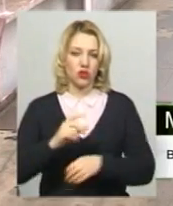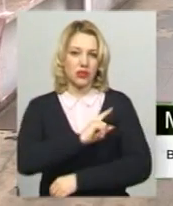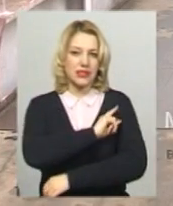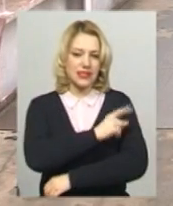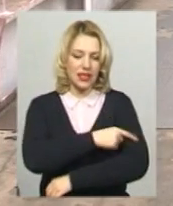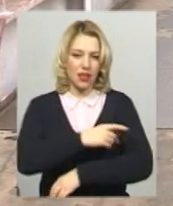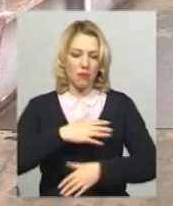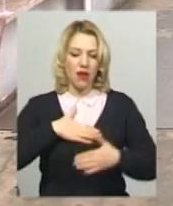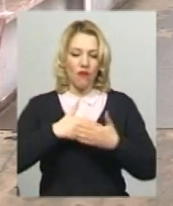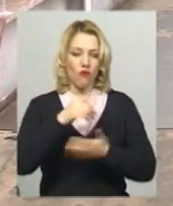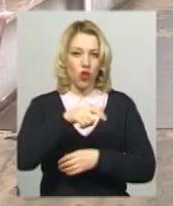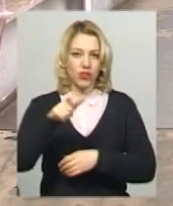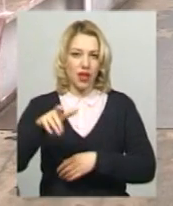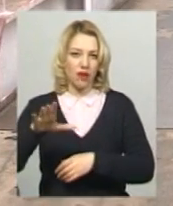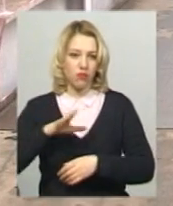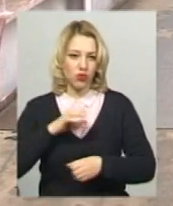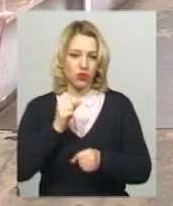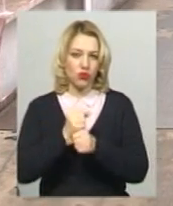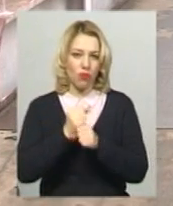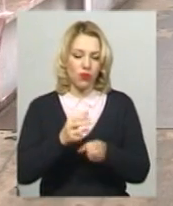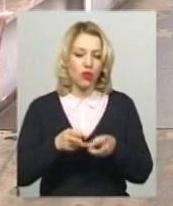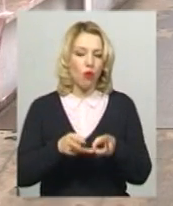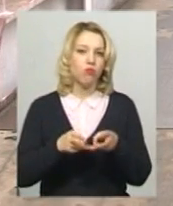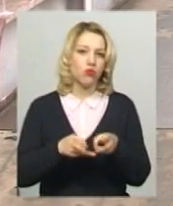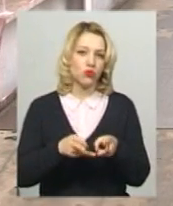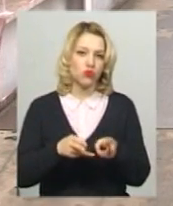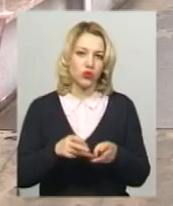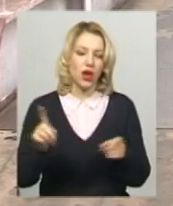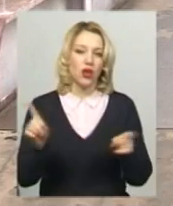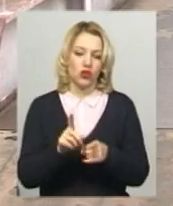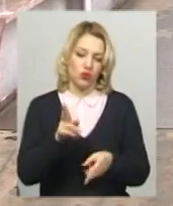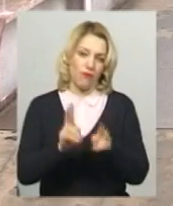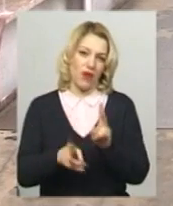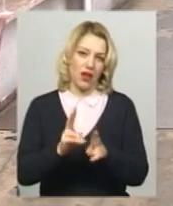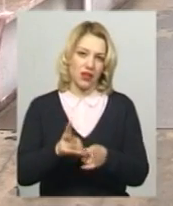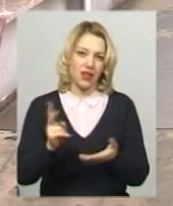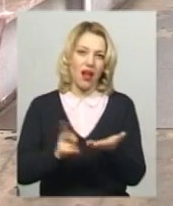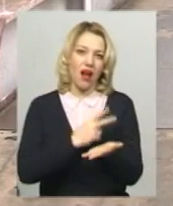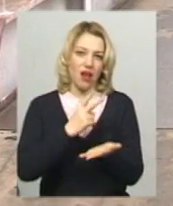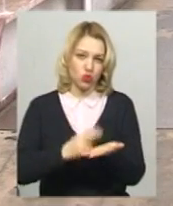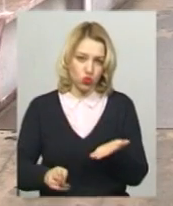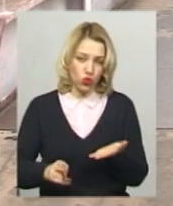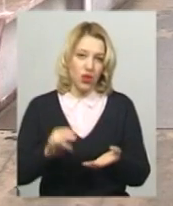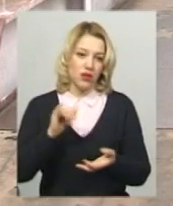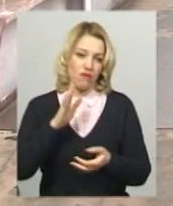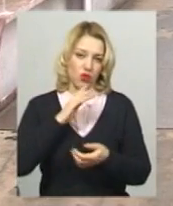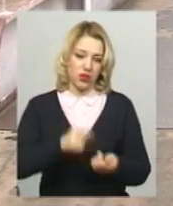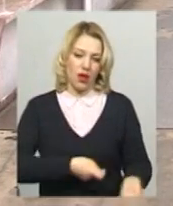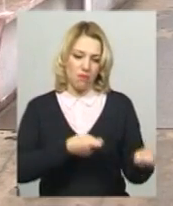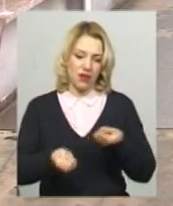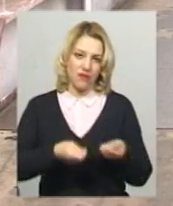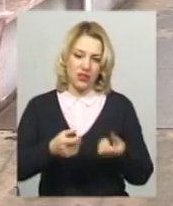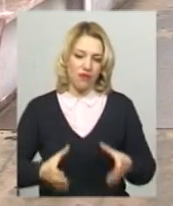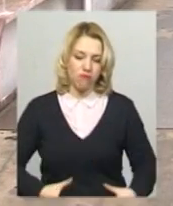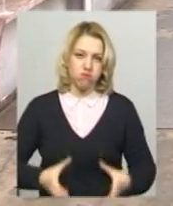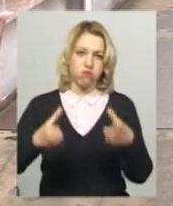волонтерів була зроблена боржуйка для того, щоб готувати, кашу варити. Вода привозна, стоїть бочка